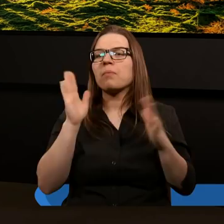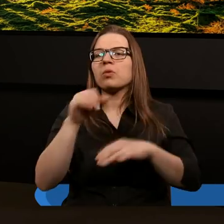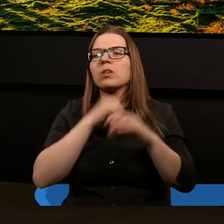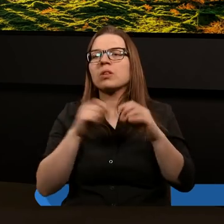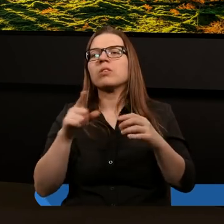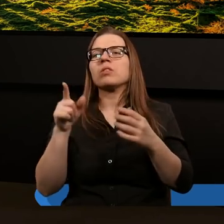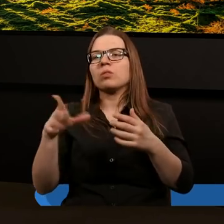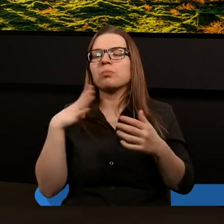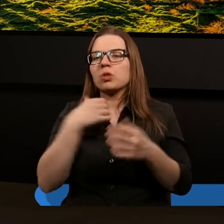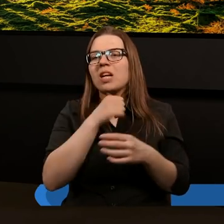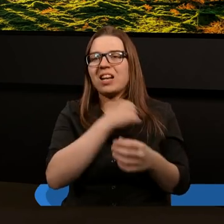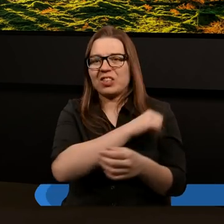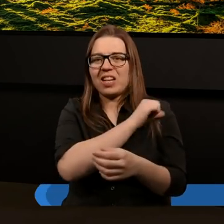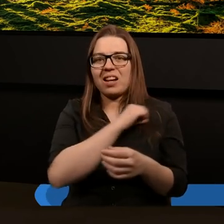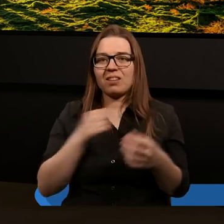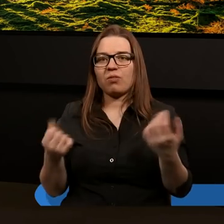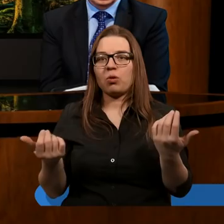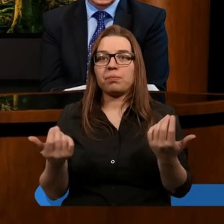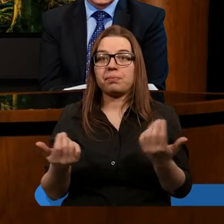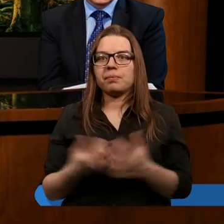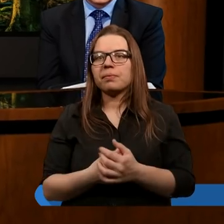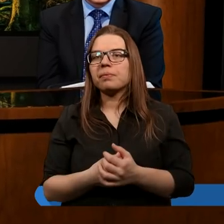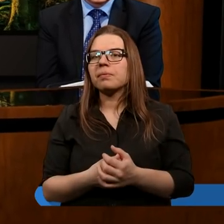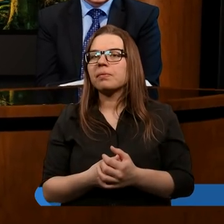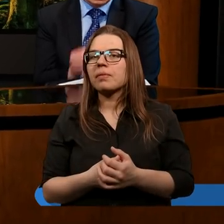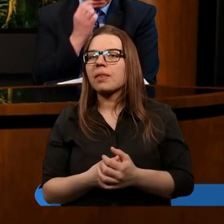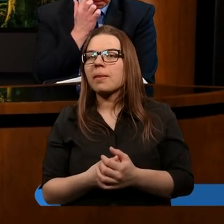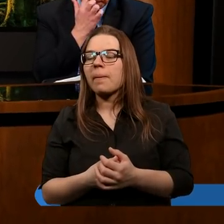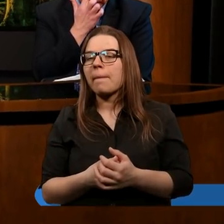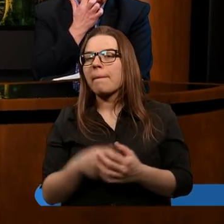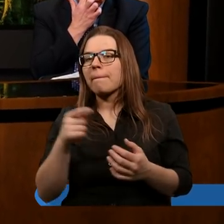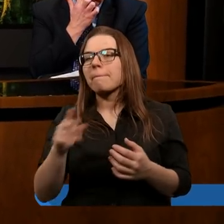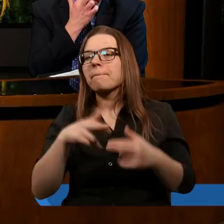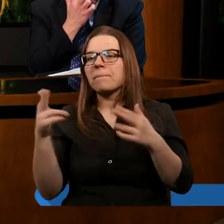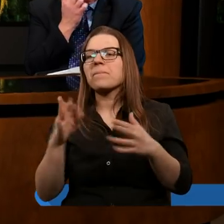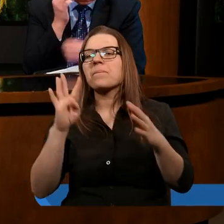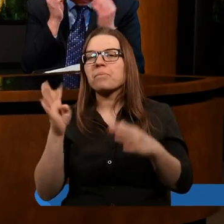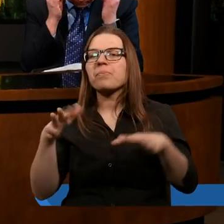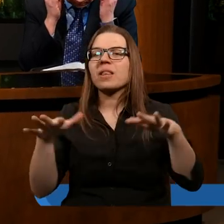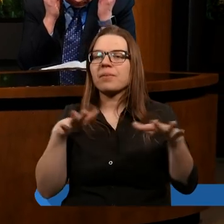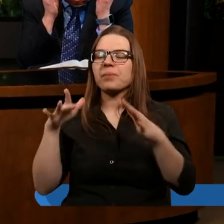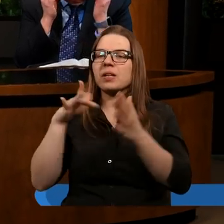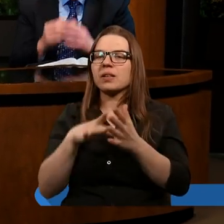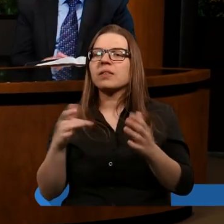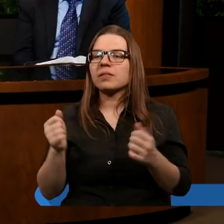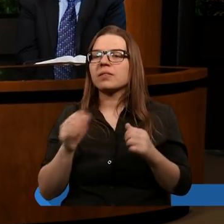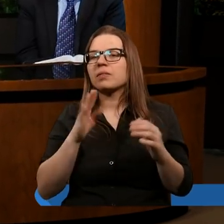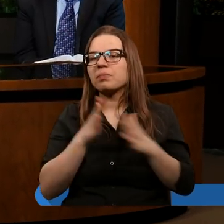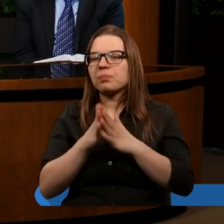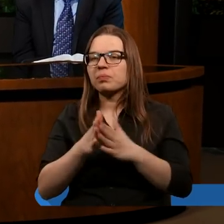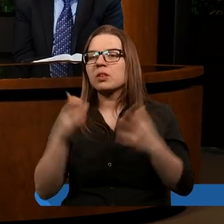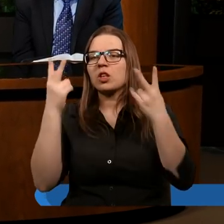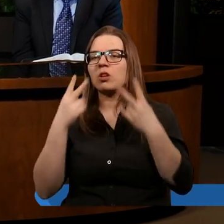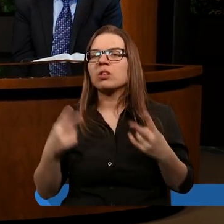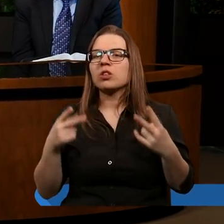Rzym zdobył chrześcijaństwo. Przechodzimy do czwartego jeźdźca. Bardzo proszę o